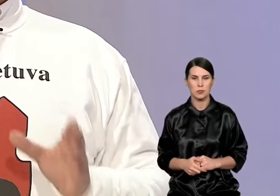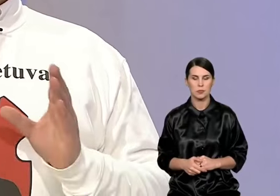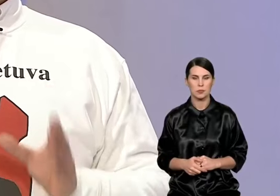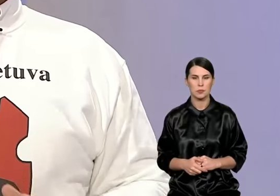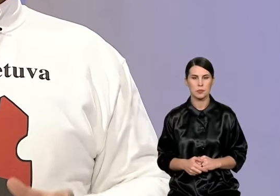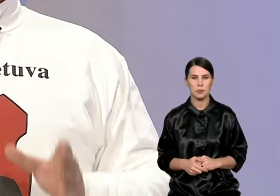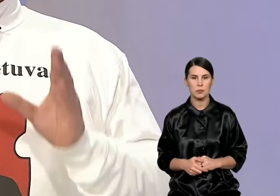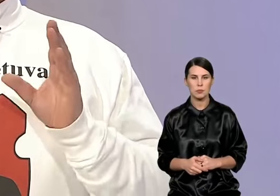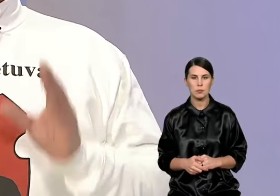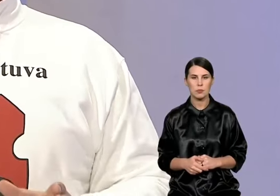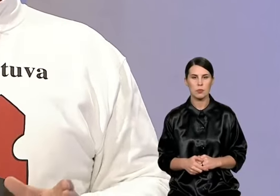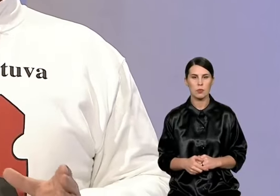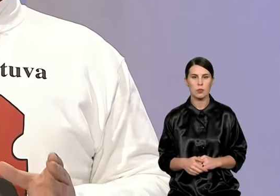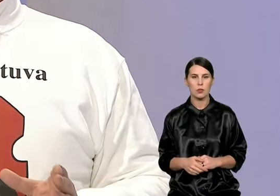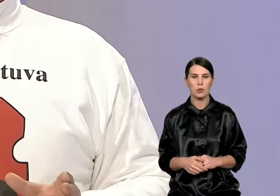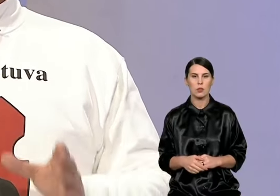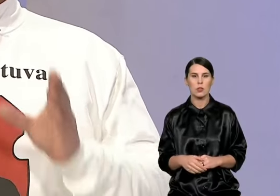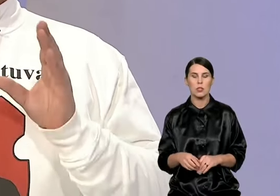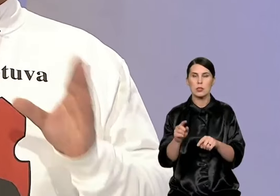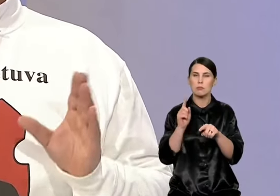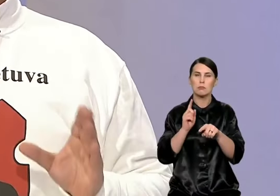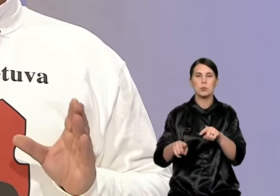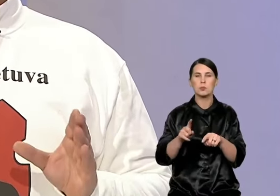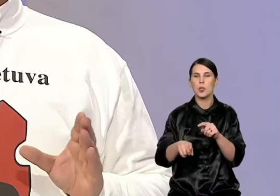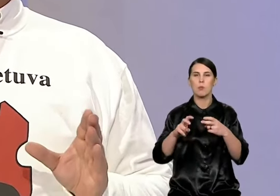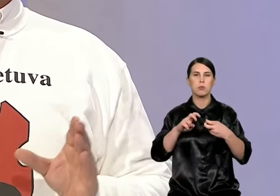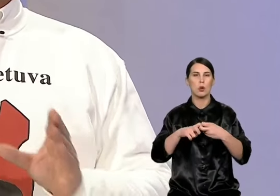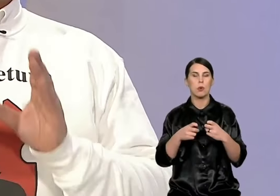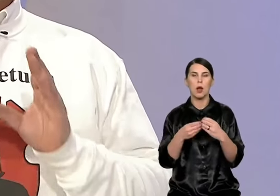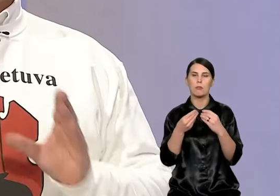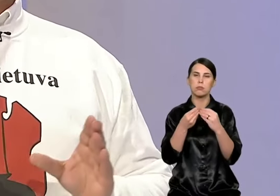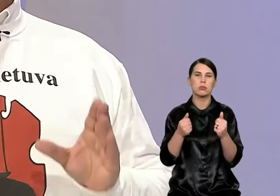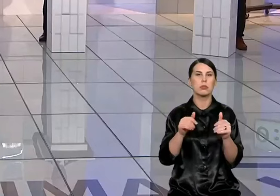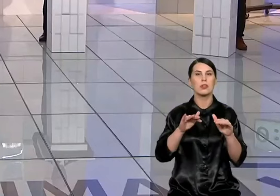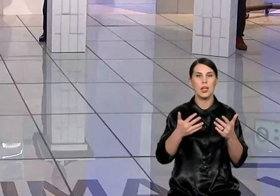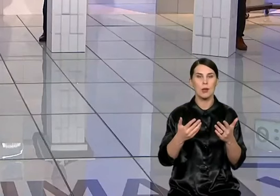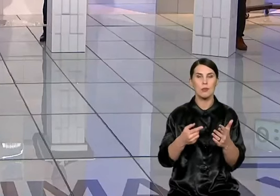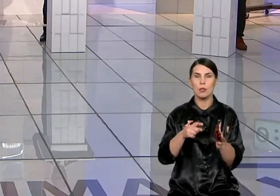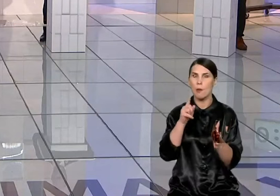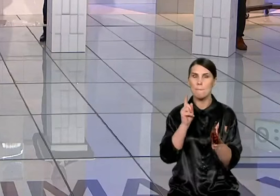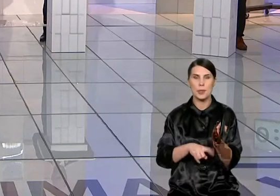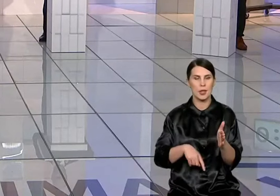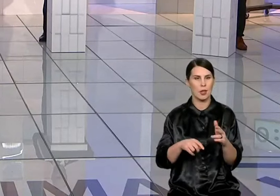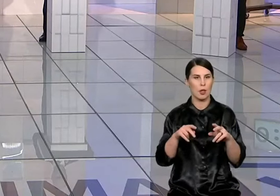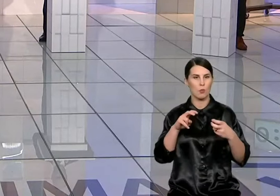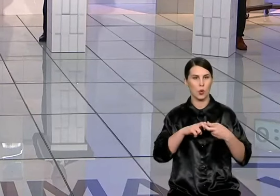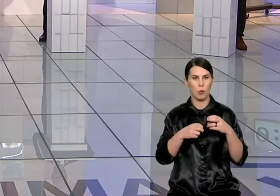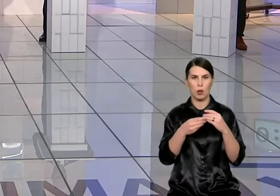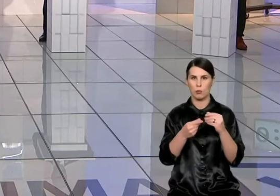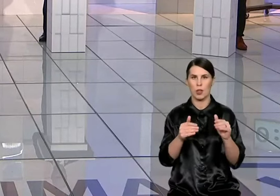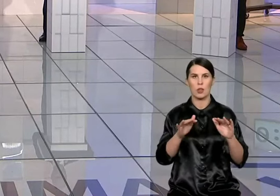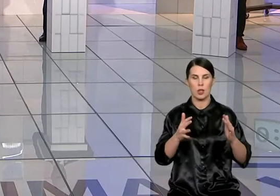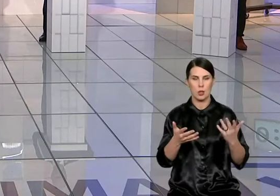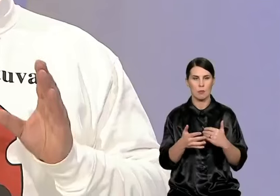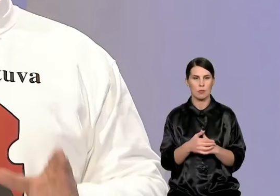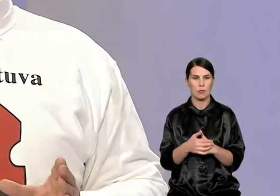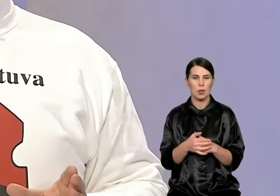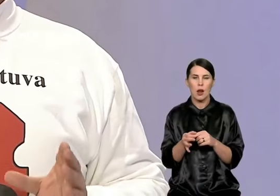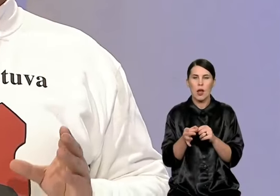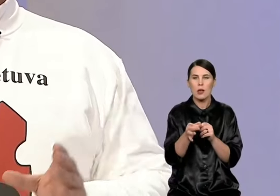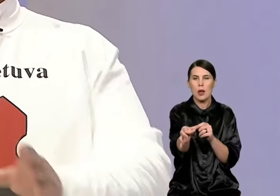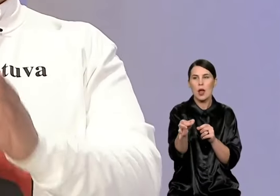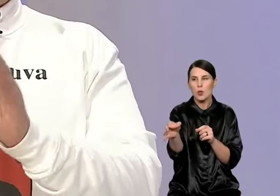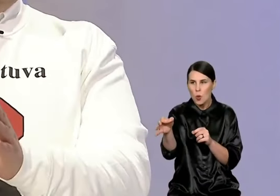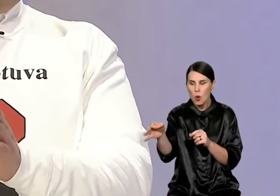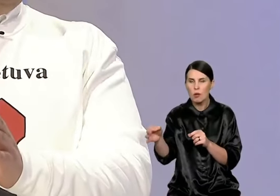Kaip išpręsti greitai, efektyviai ir pygiai? Labai paprastai. Matome, kad bent jau mėgamosiuose rajonuose darželį yra tikrai